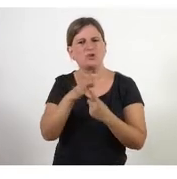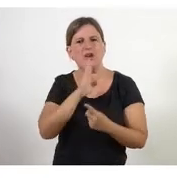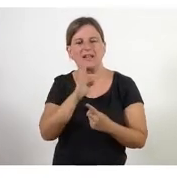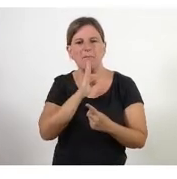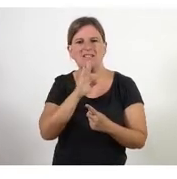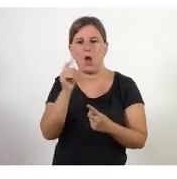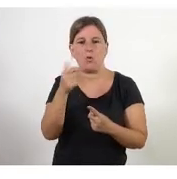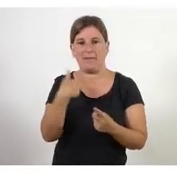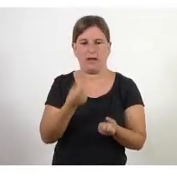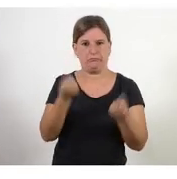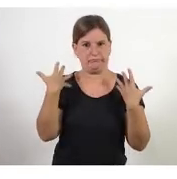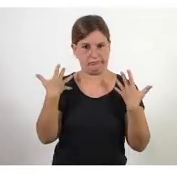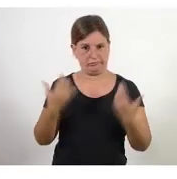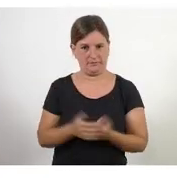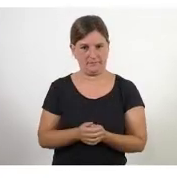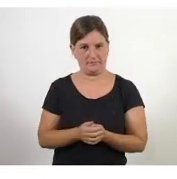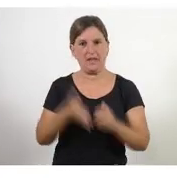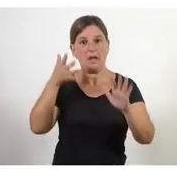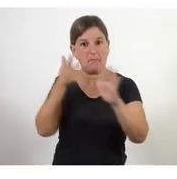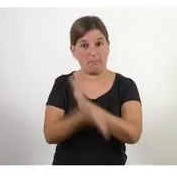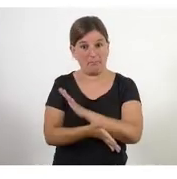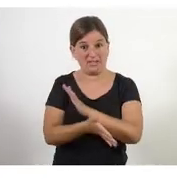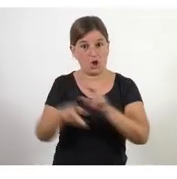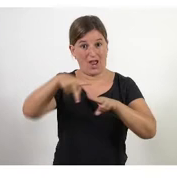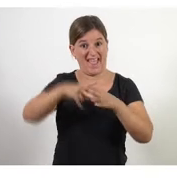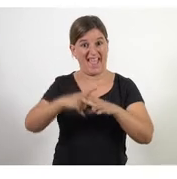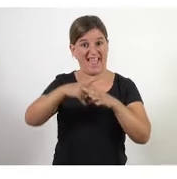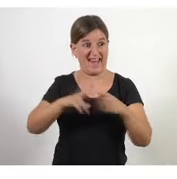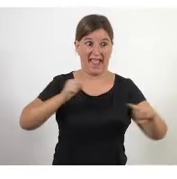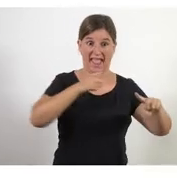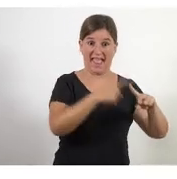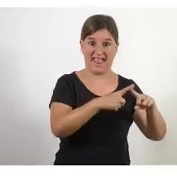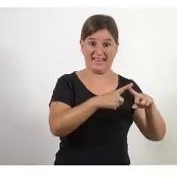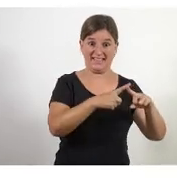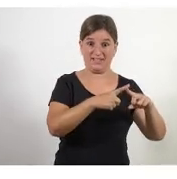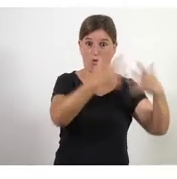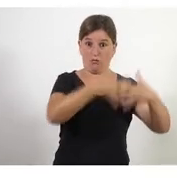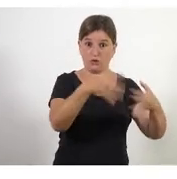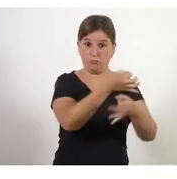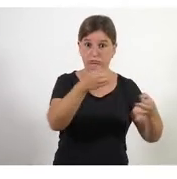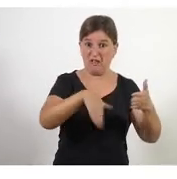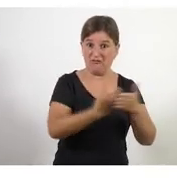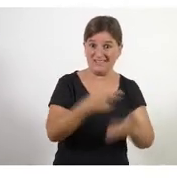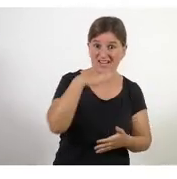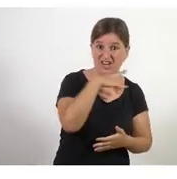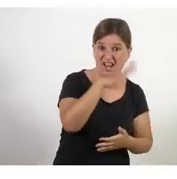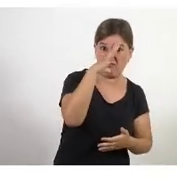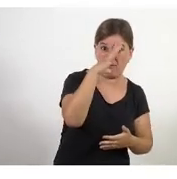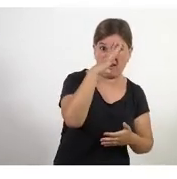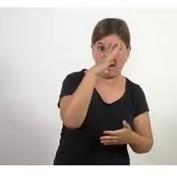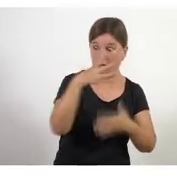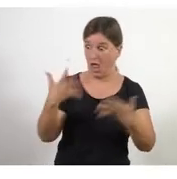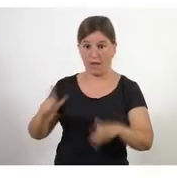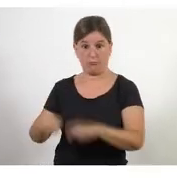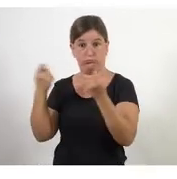solen funcionar o les eines que funcionen molt bé o que funcionaven molt bé fins al genèfebrer, resulta que ara ja no funcionen.